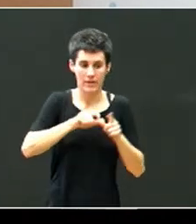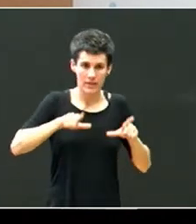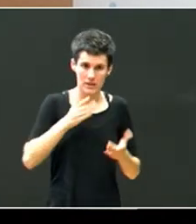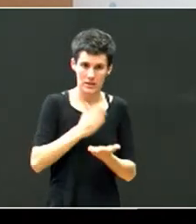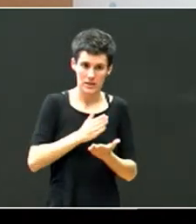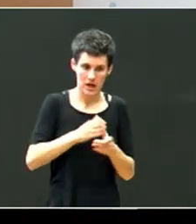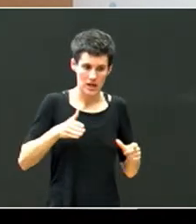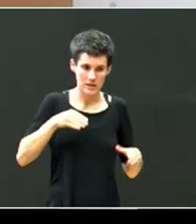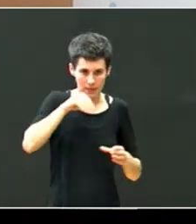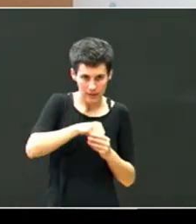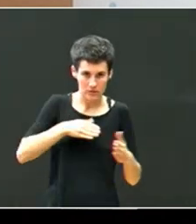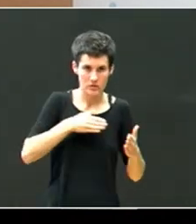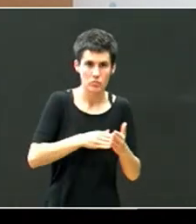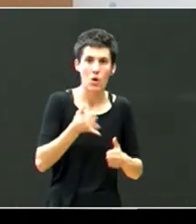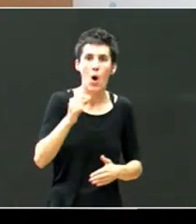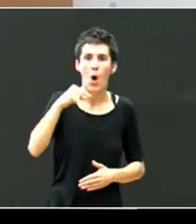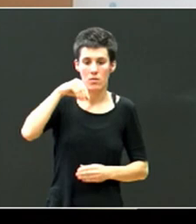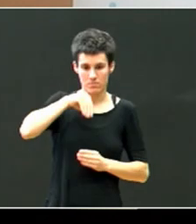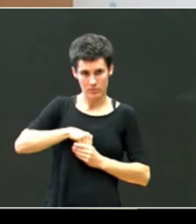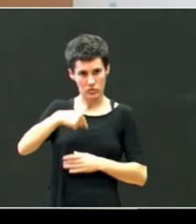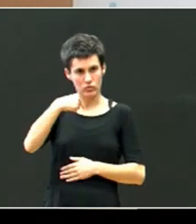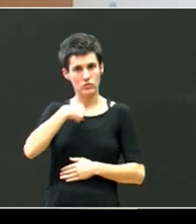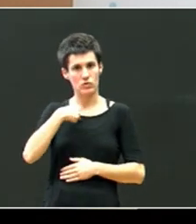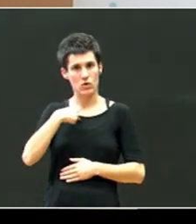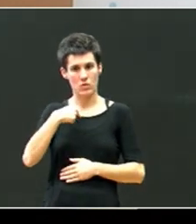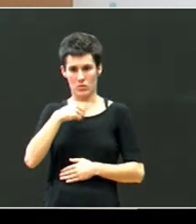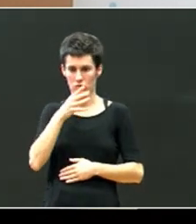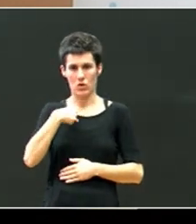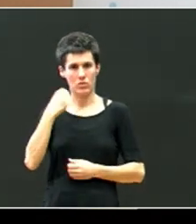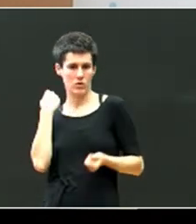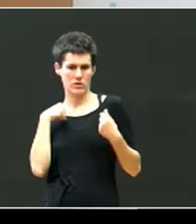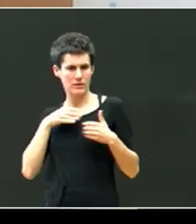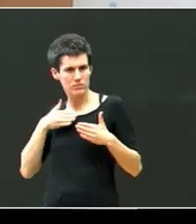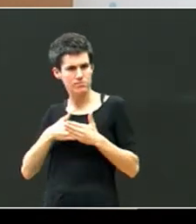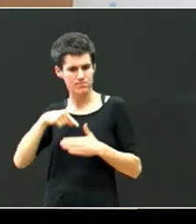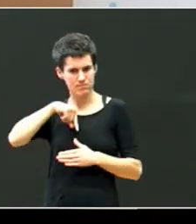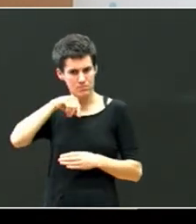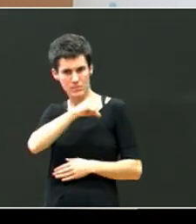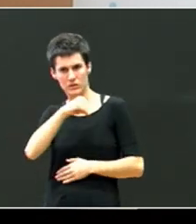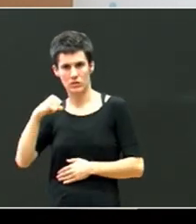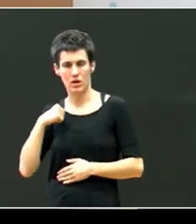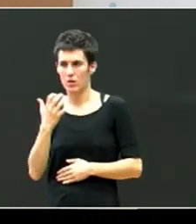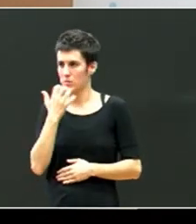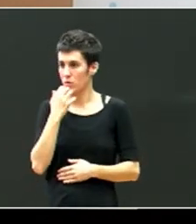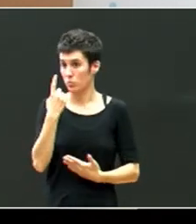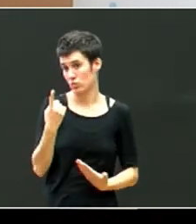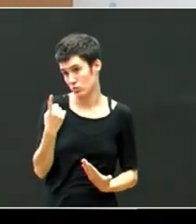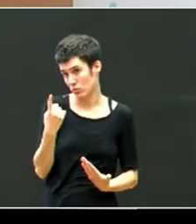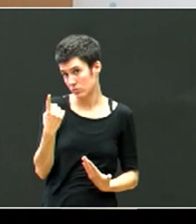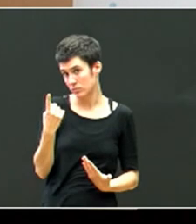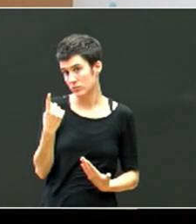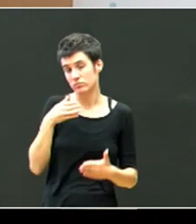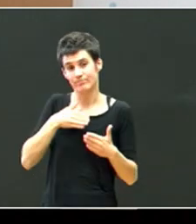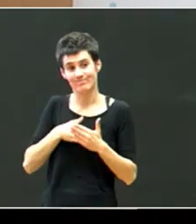nireak, jarreraskoak, gaionekiko demagun, oztopo bat, zein izan leike, bagaizki,